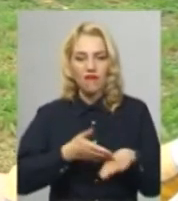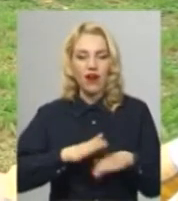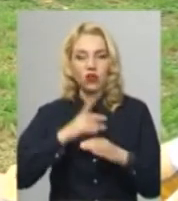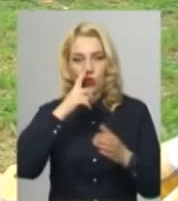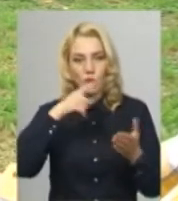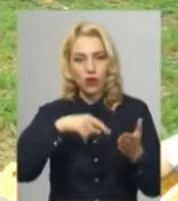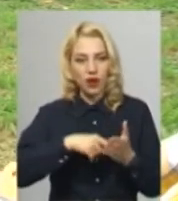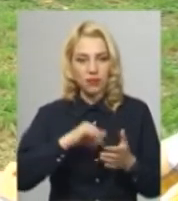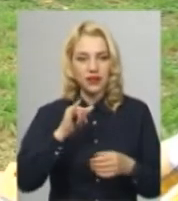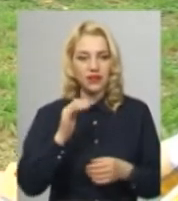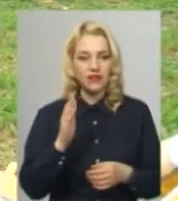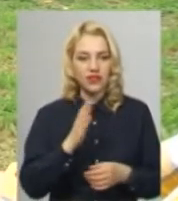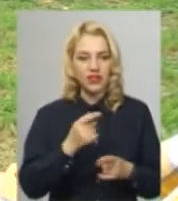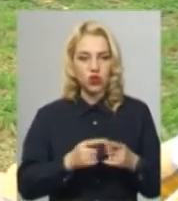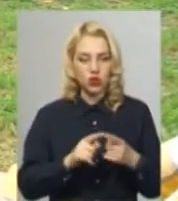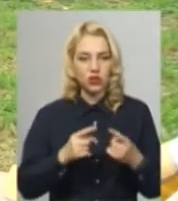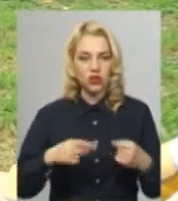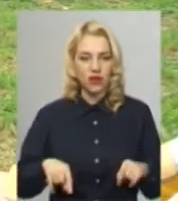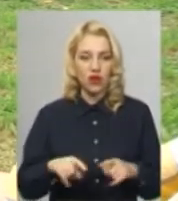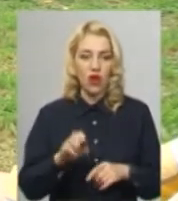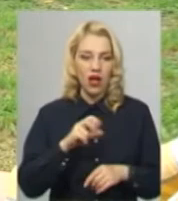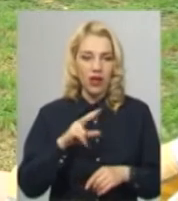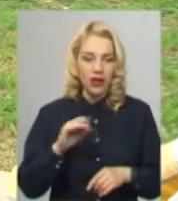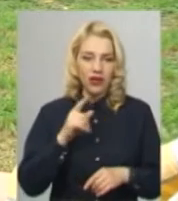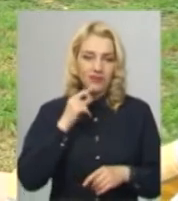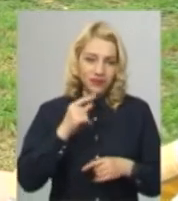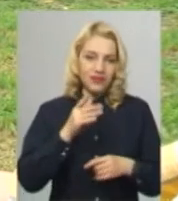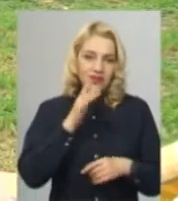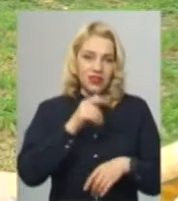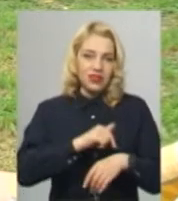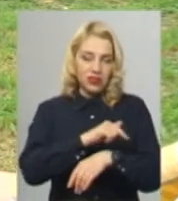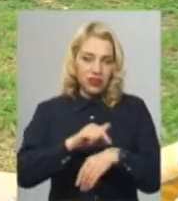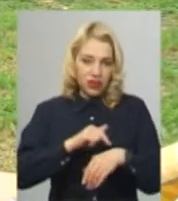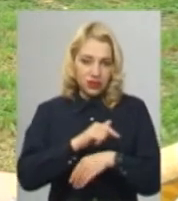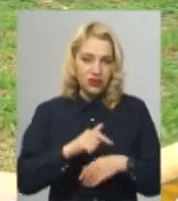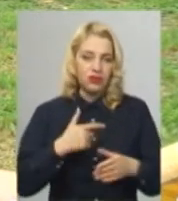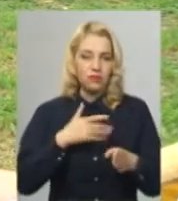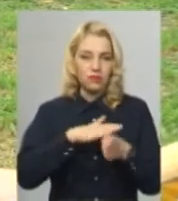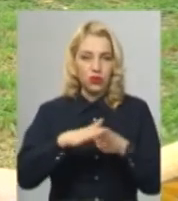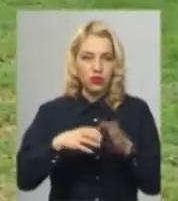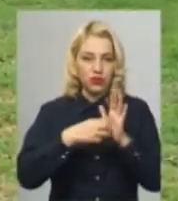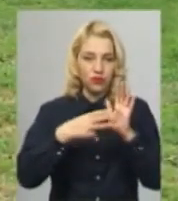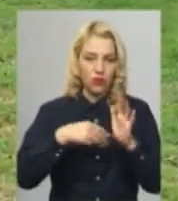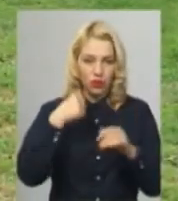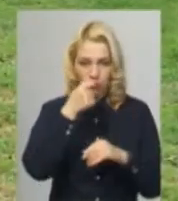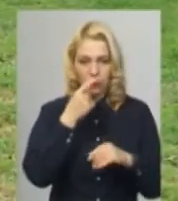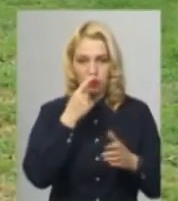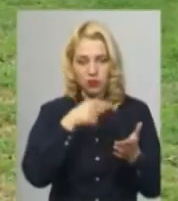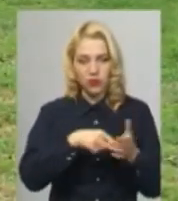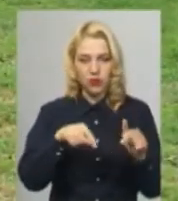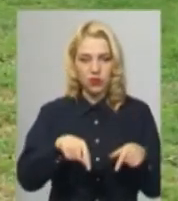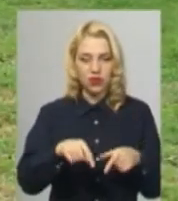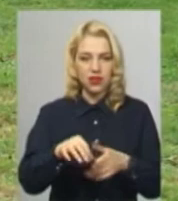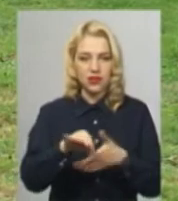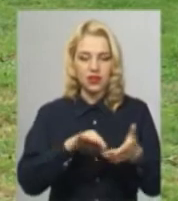цю сферу, але з часом засягла повноліття і потрапила сюди. Зразу йшла на цю